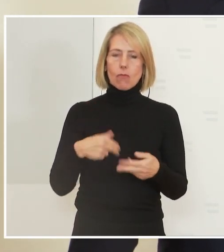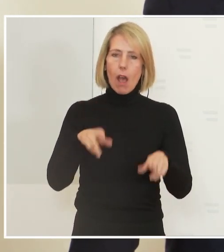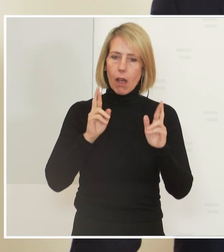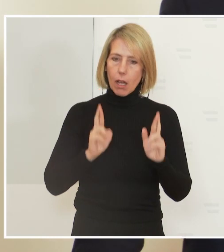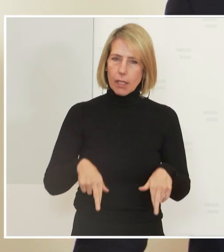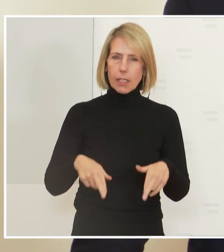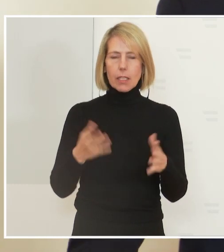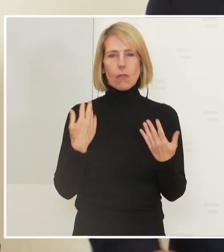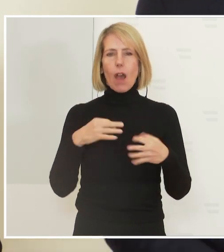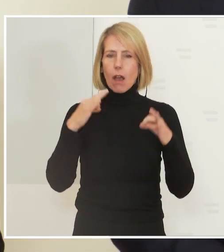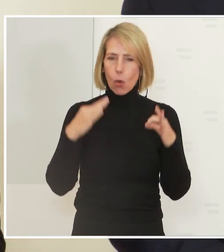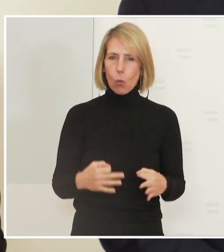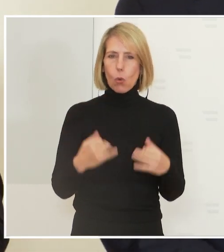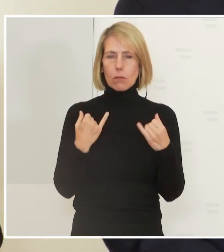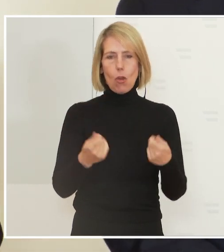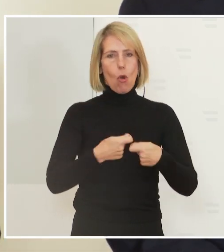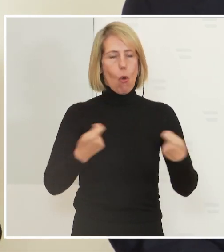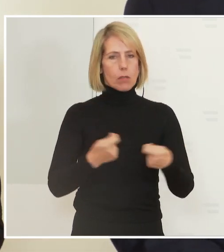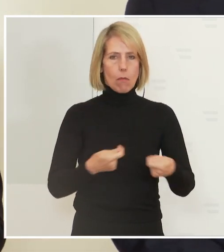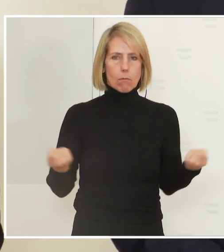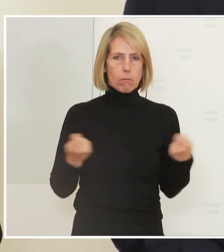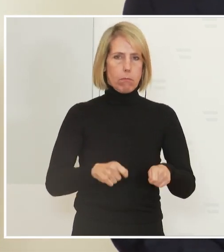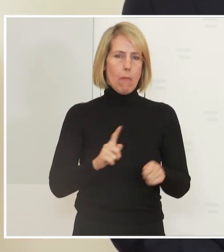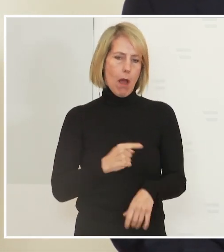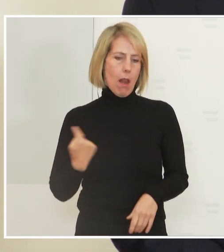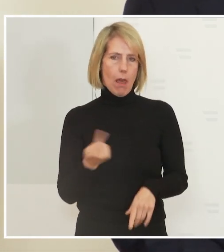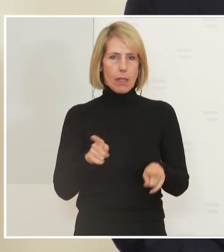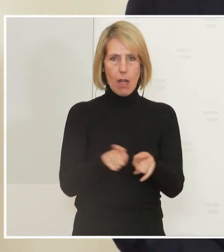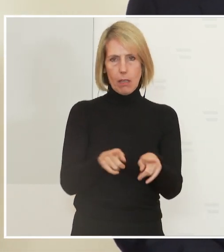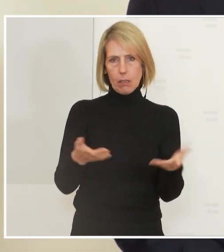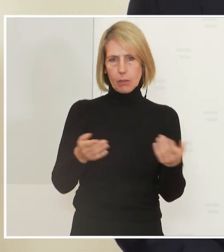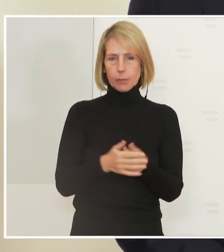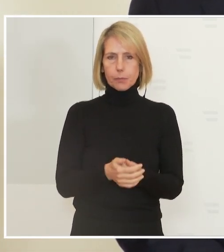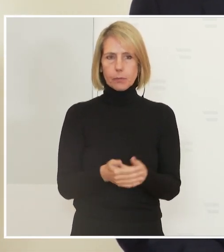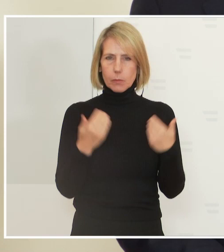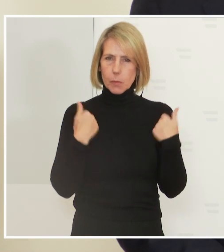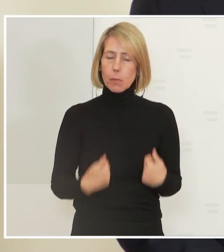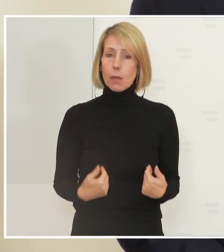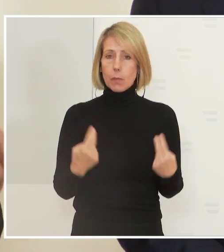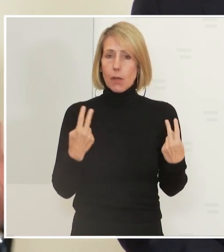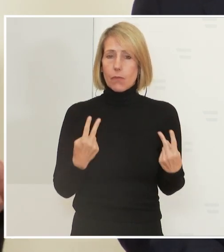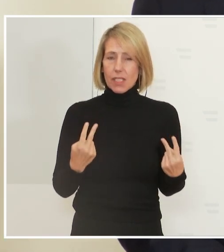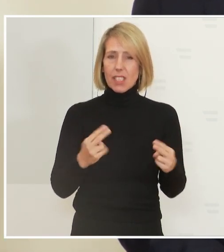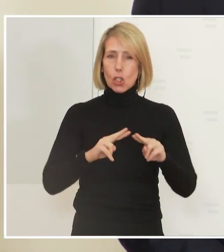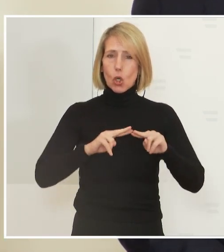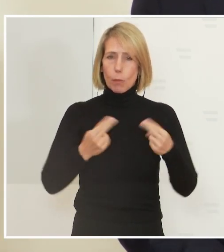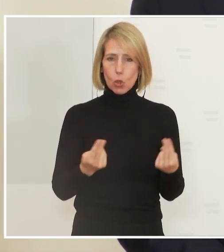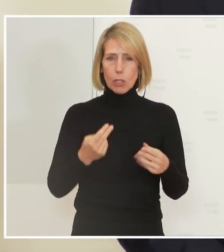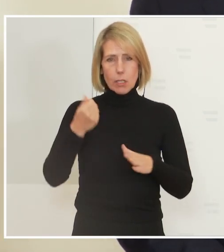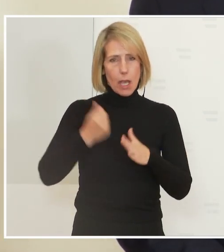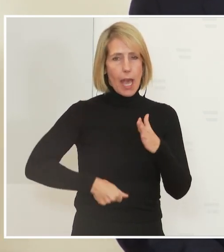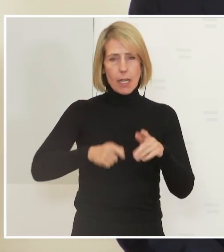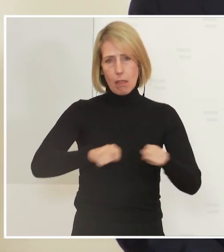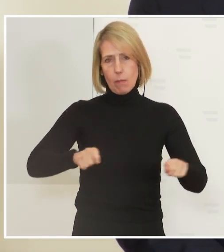diese Maßnahmen heute hier beschlossen wurden. Mir ist es wichtig, dass es bundeseinheitliche Maßnahmen